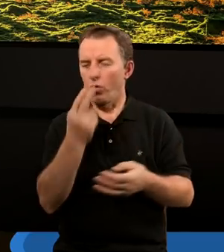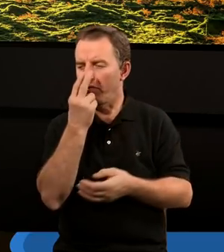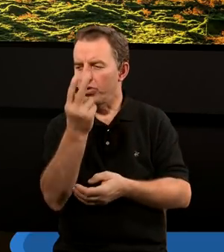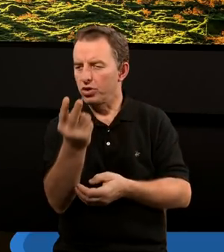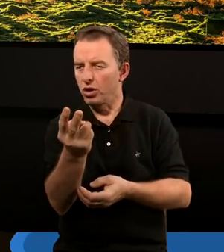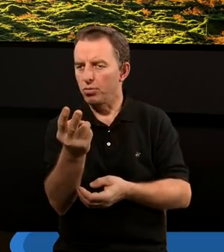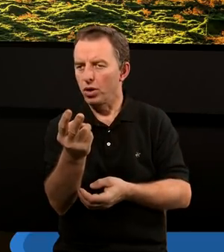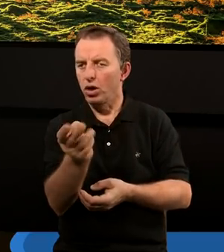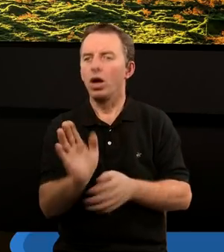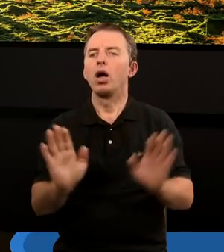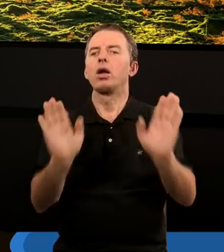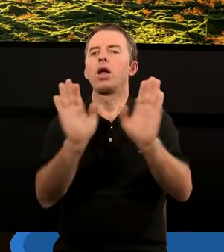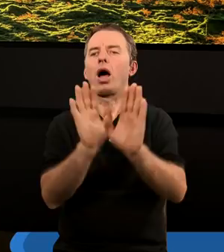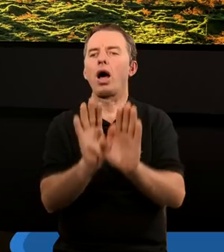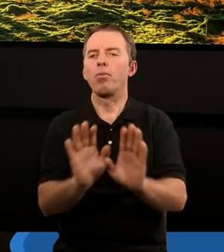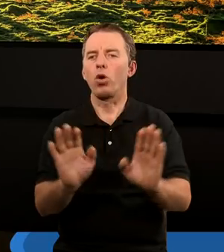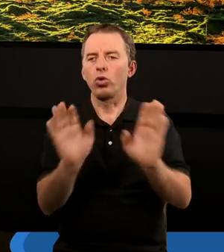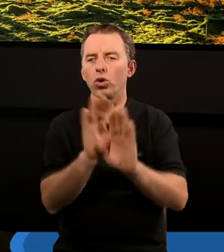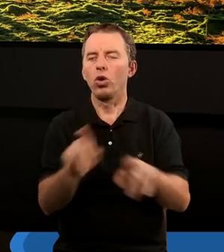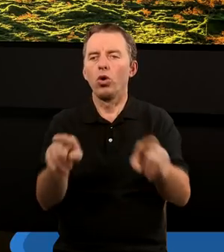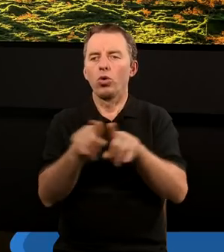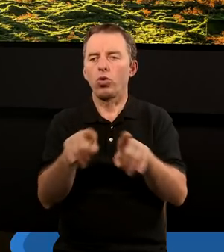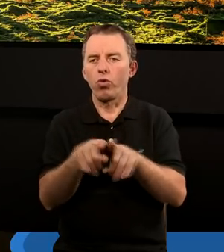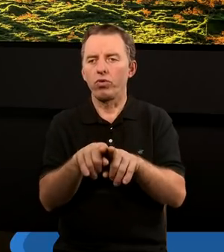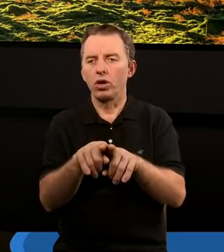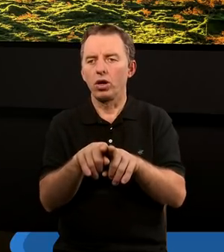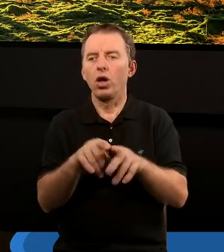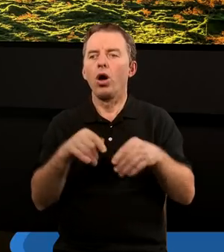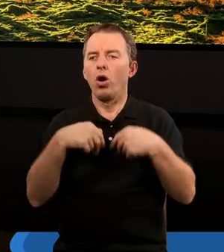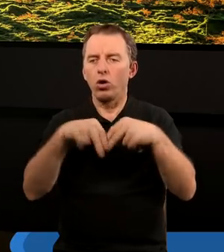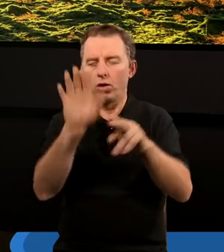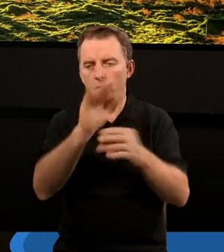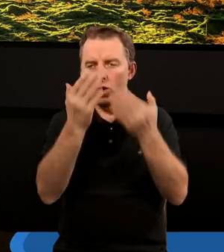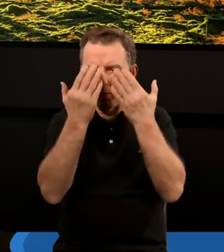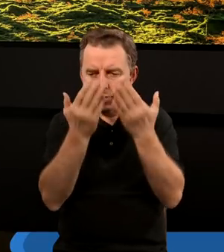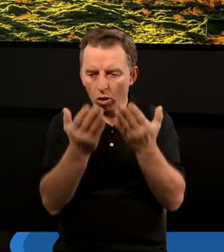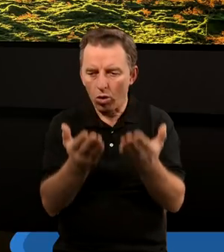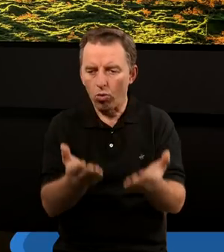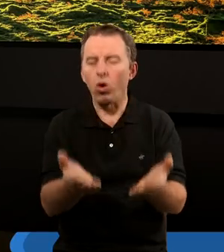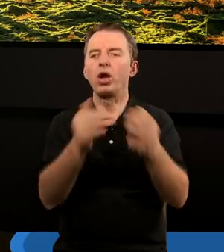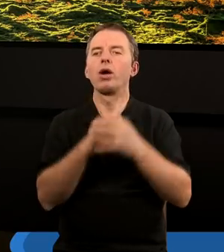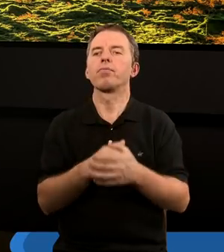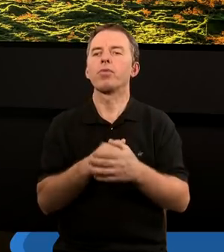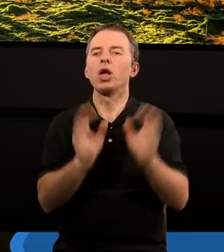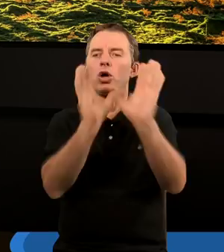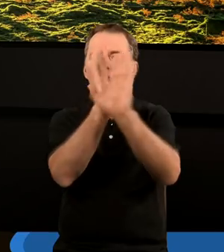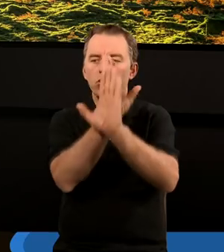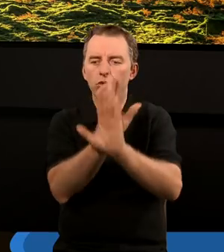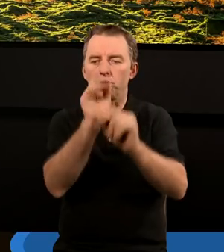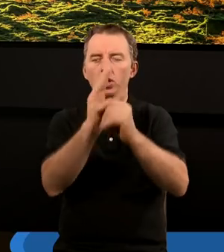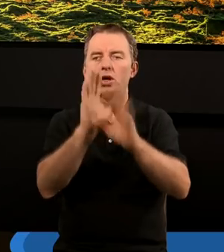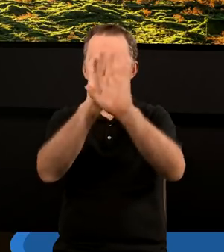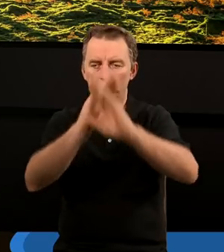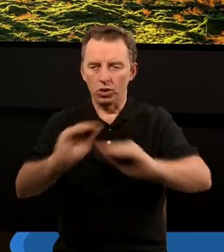widzimy też, że nabożeństwo to jest również oddawanie pokłonu, czyli dziś powiedzielibyśmy czci i